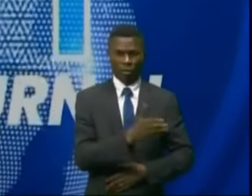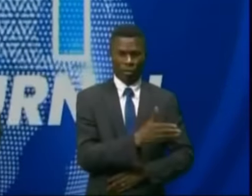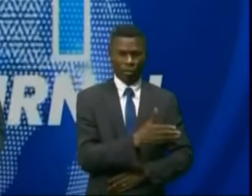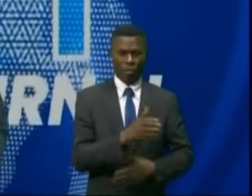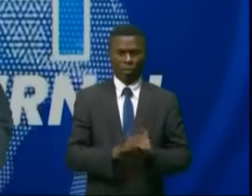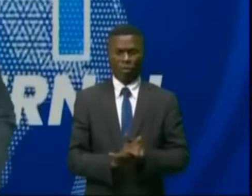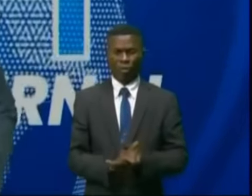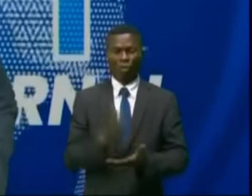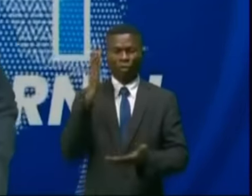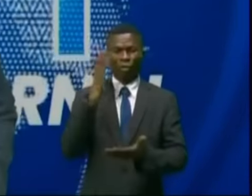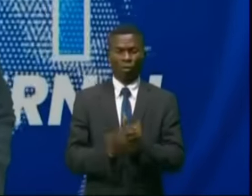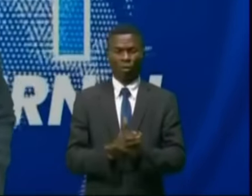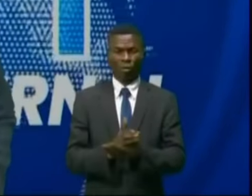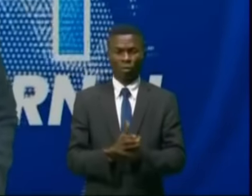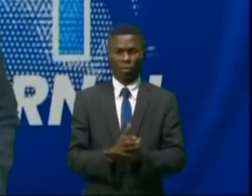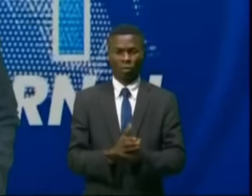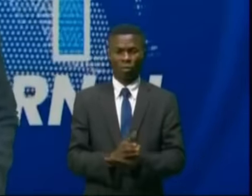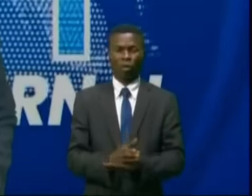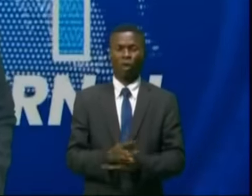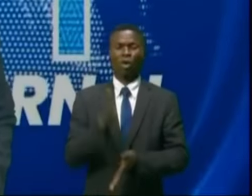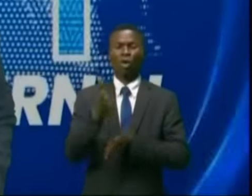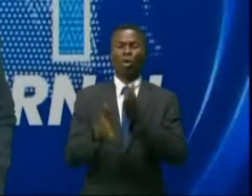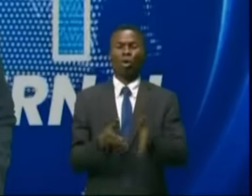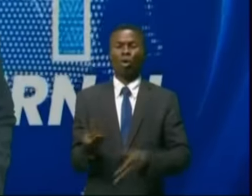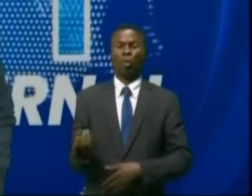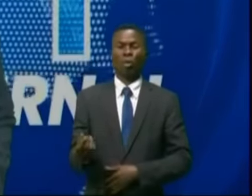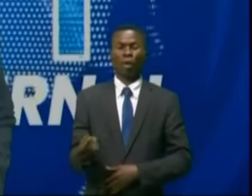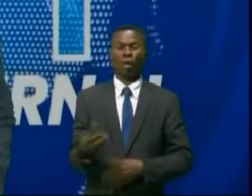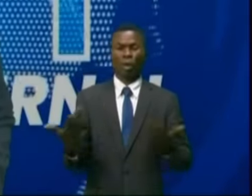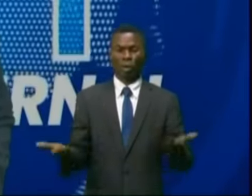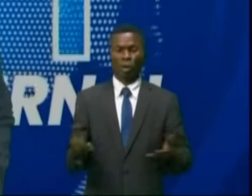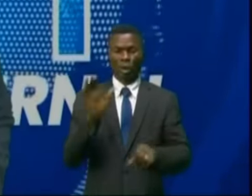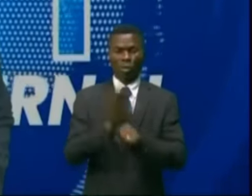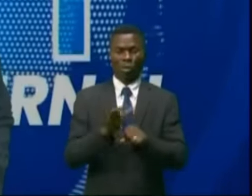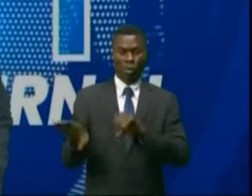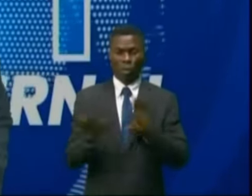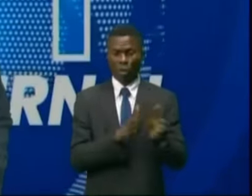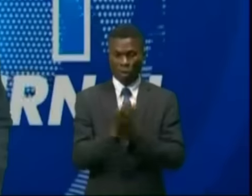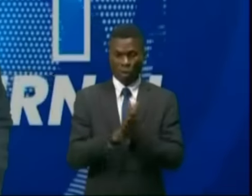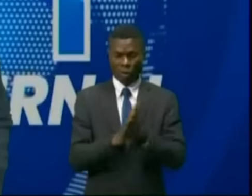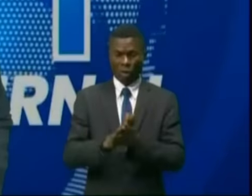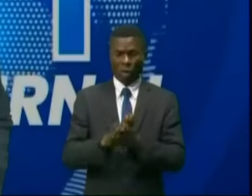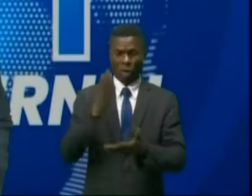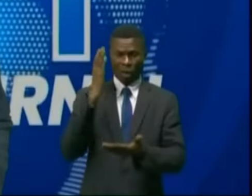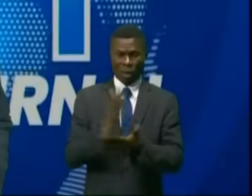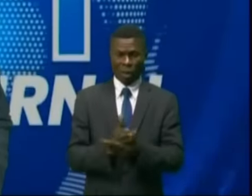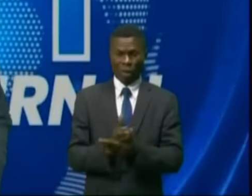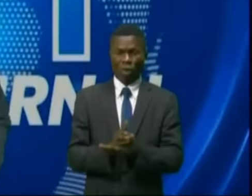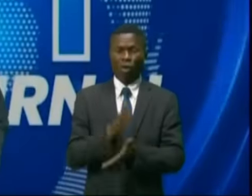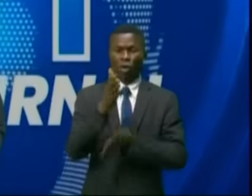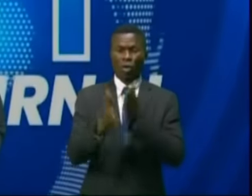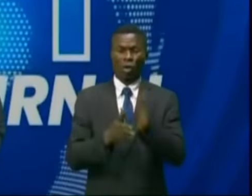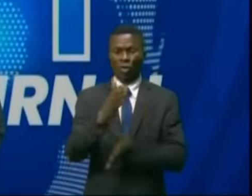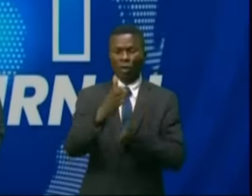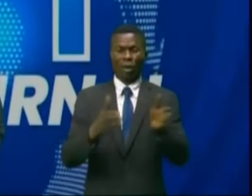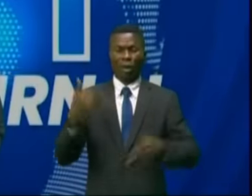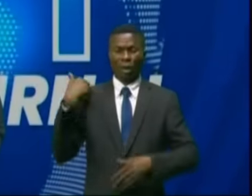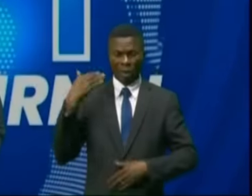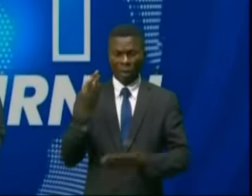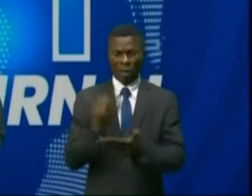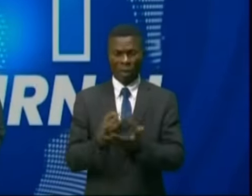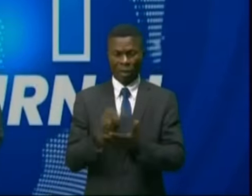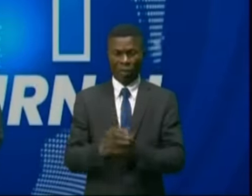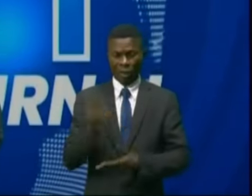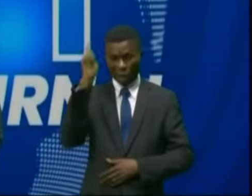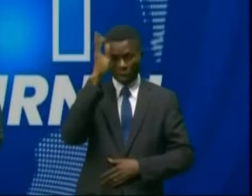Comment lutter contre les flux financiers illicites ? Plusieurs acteurs concernés dans la lutte contre le blanchiment des capitaux et les financements